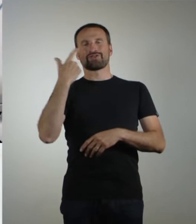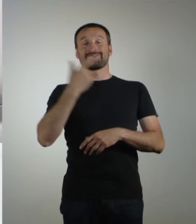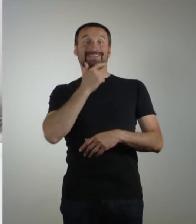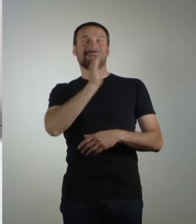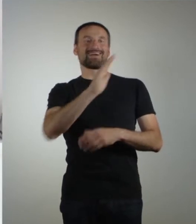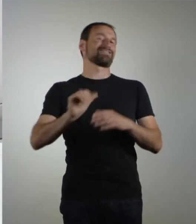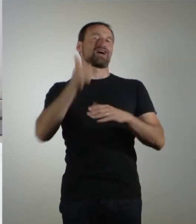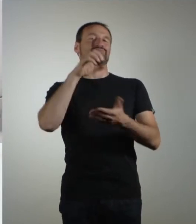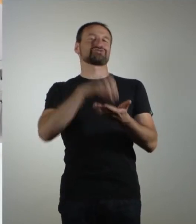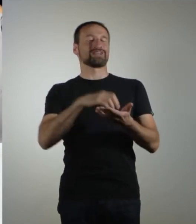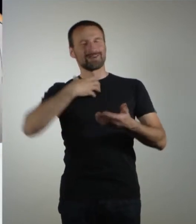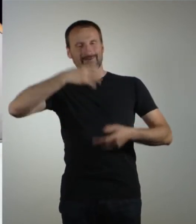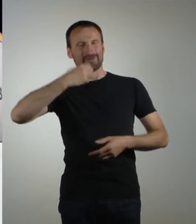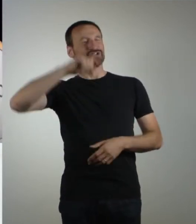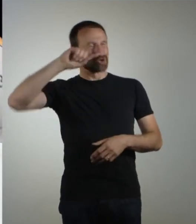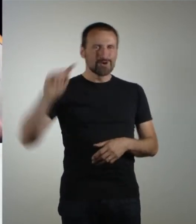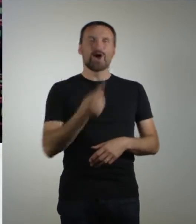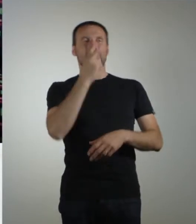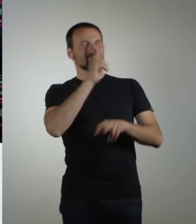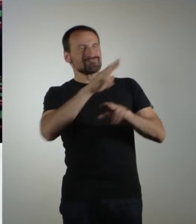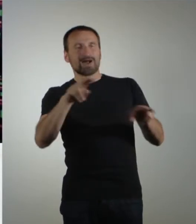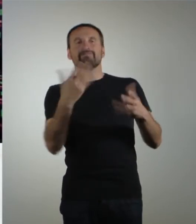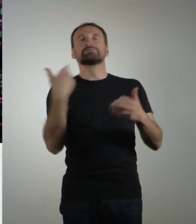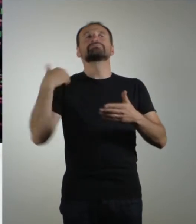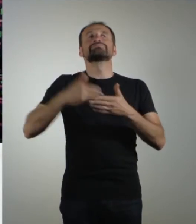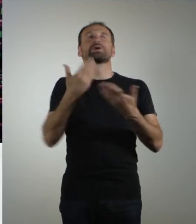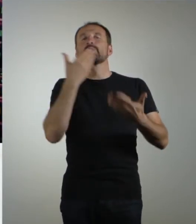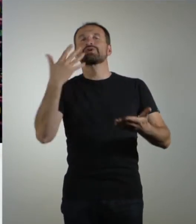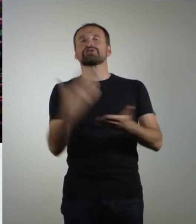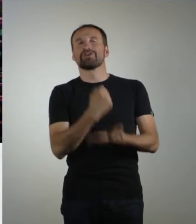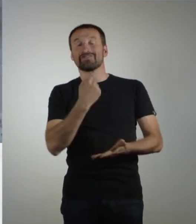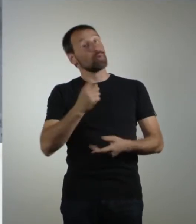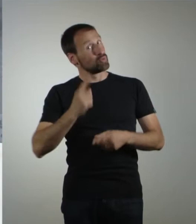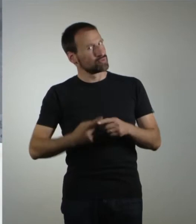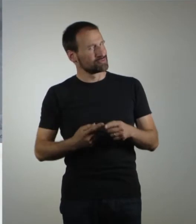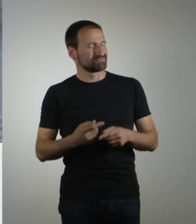unserer ersten Reise nicht geschafft haben. Und natürlich, um die Schönheit Großbritanniens zu genießen.